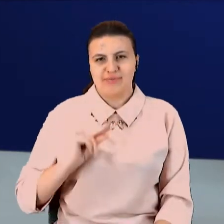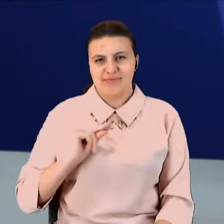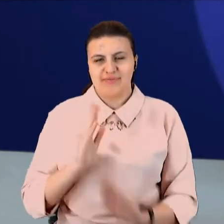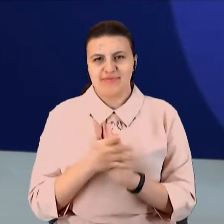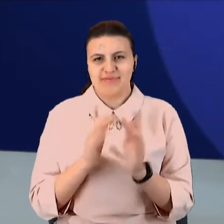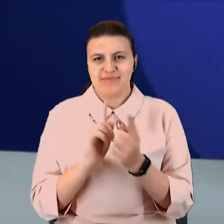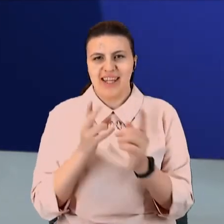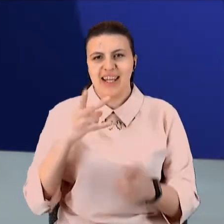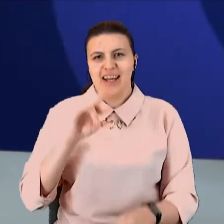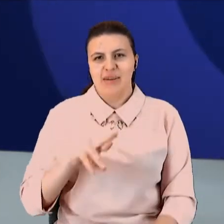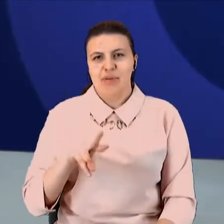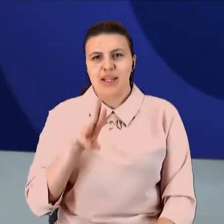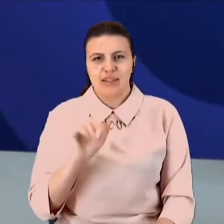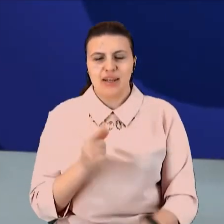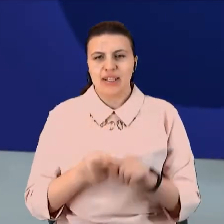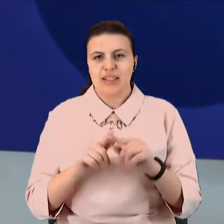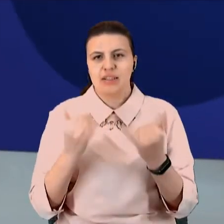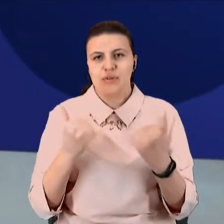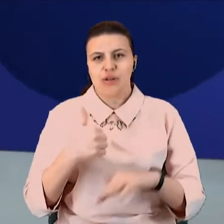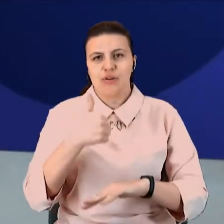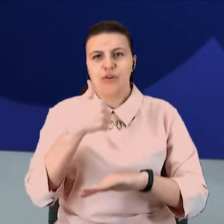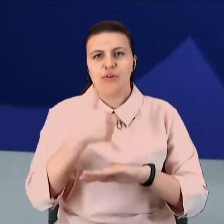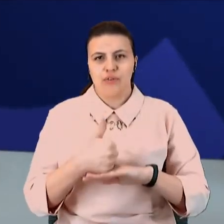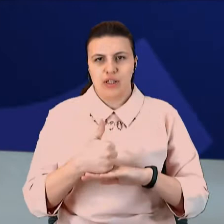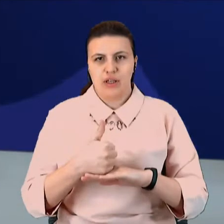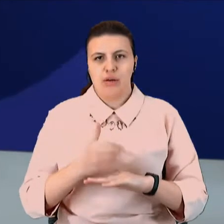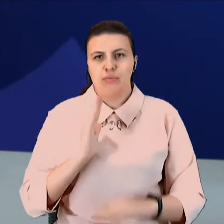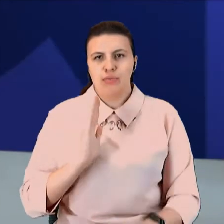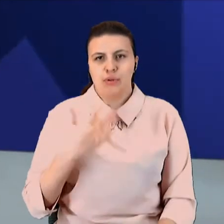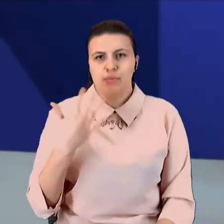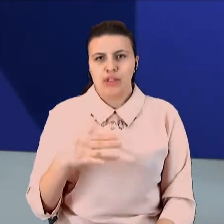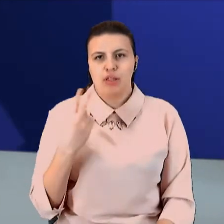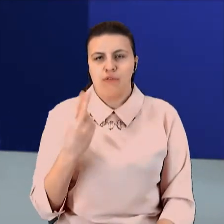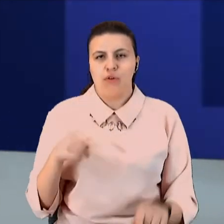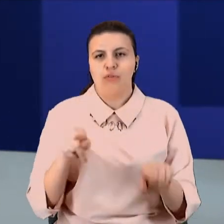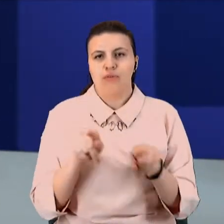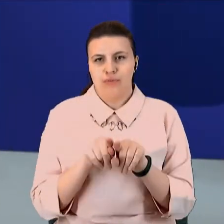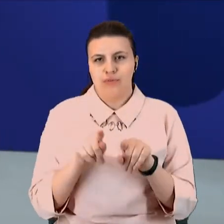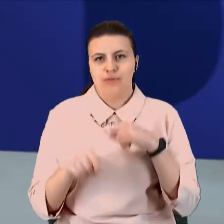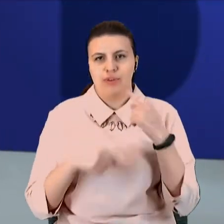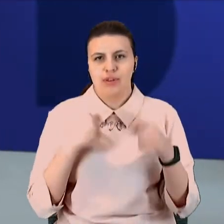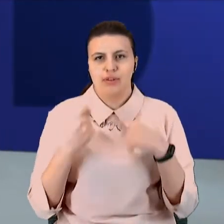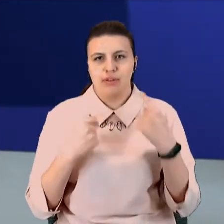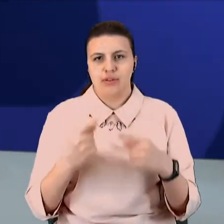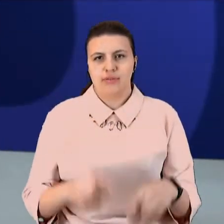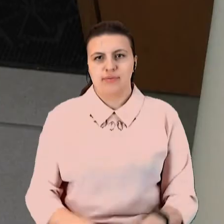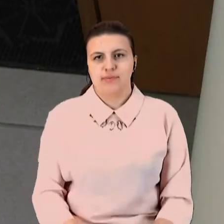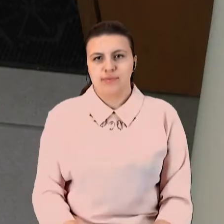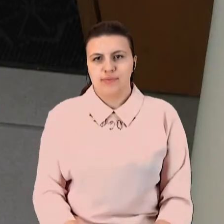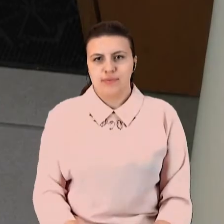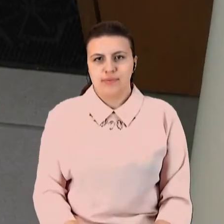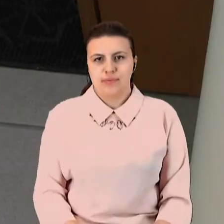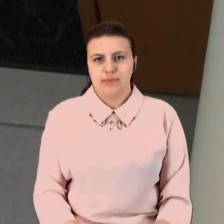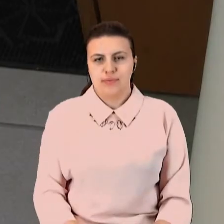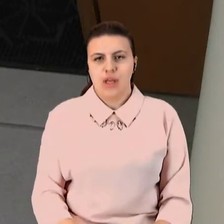Наталія Маленка. Це проєкт «Сьогодні головне». І протягом наступних 52 хвилин ми говоритимемо про таке. На